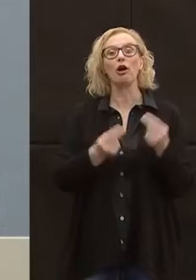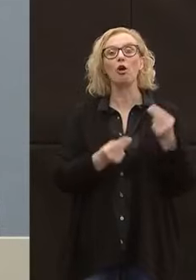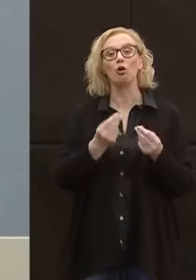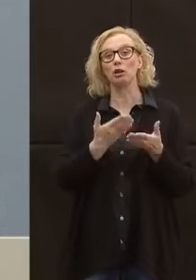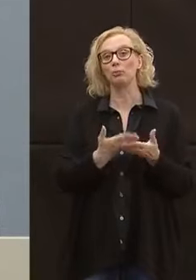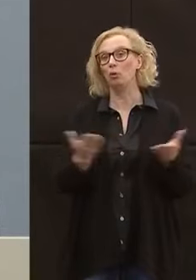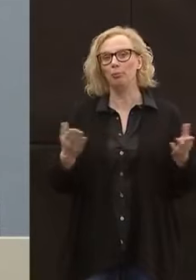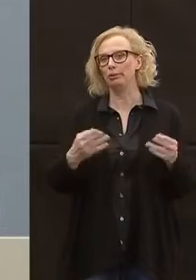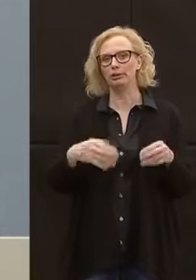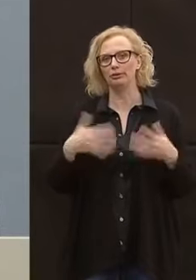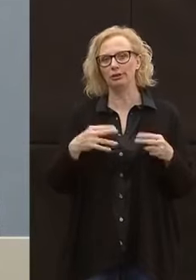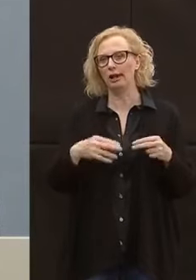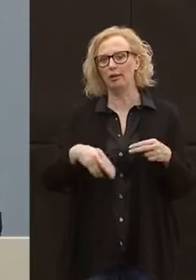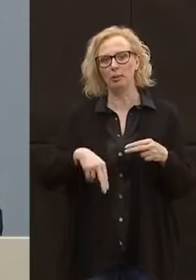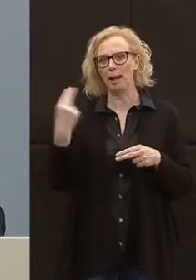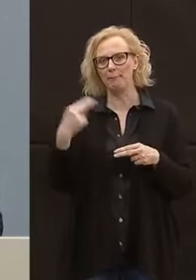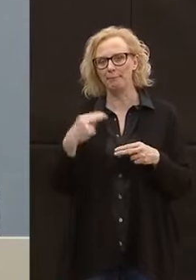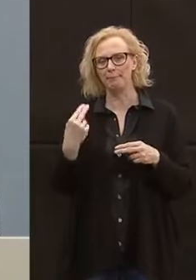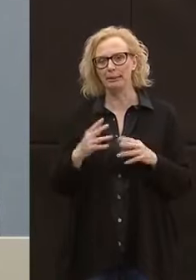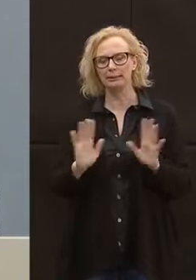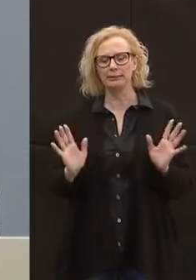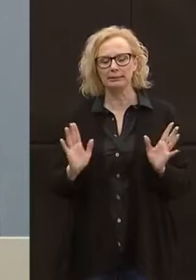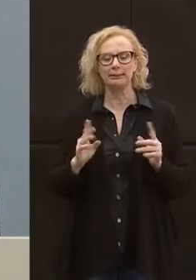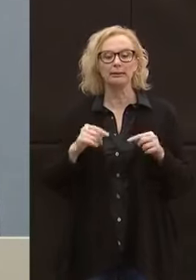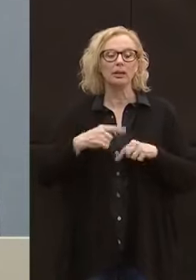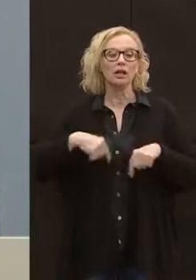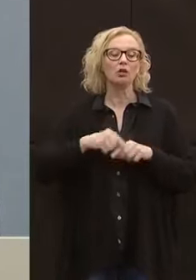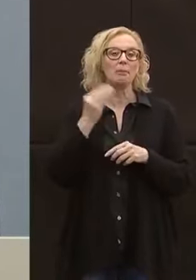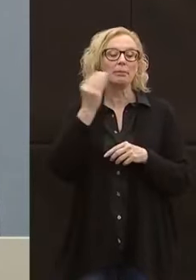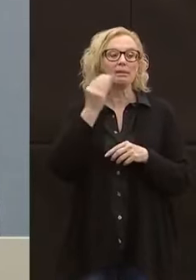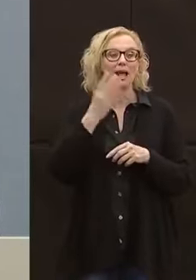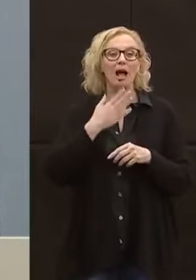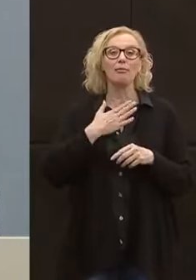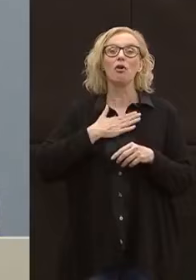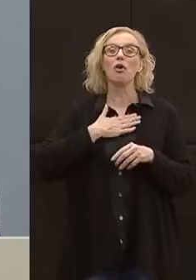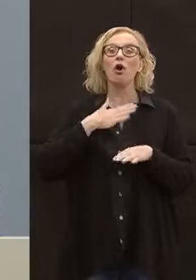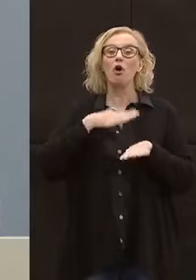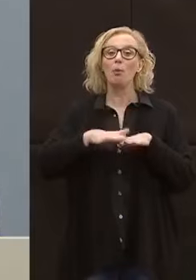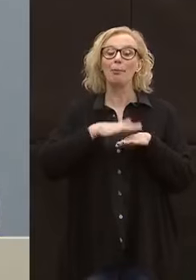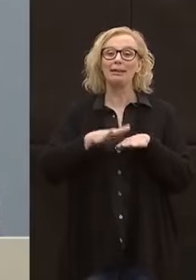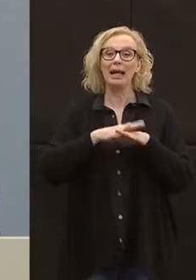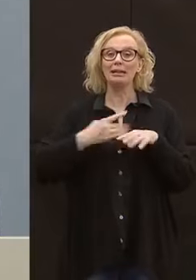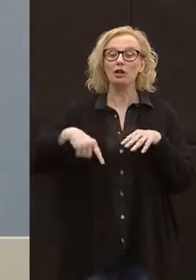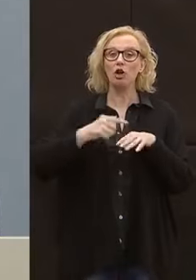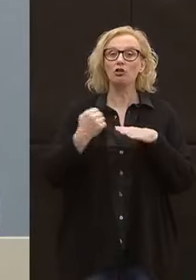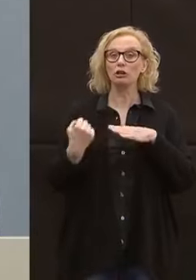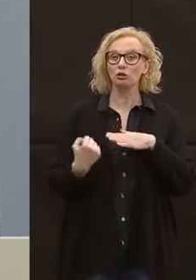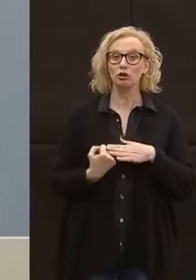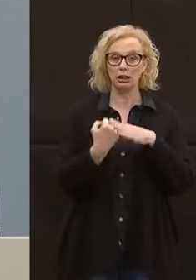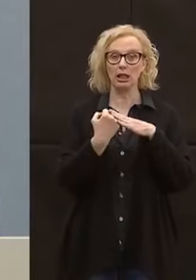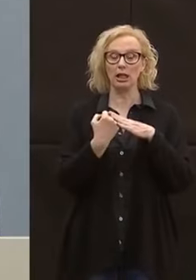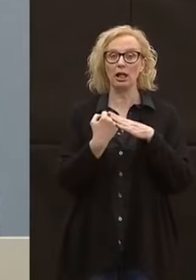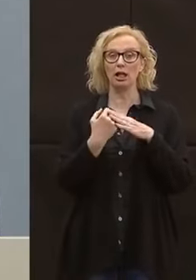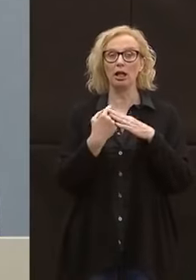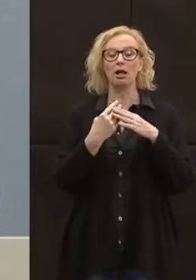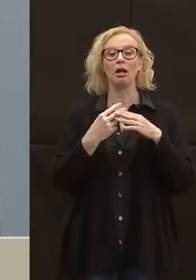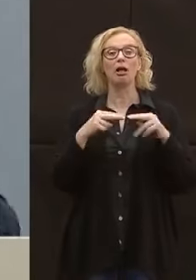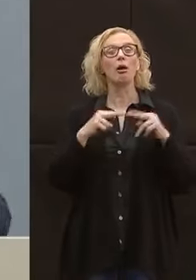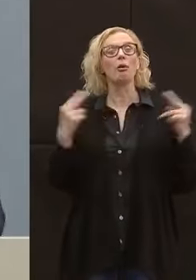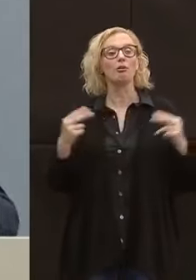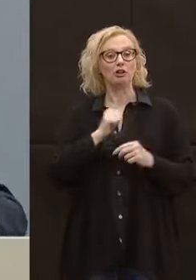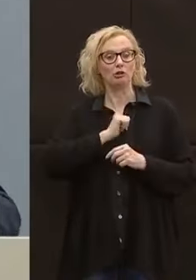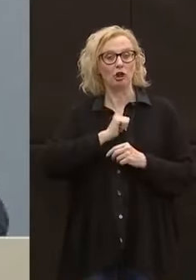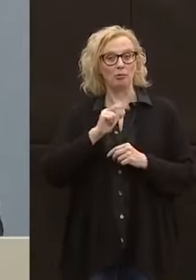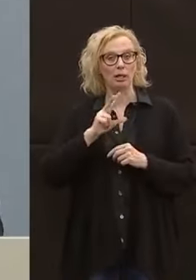sono saltati e crediamo che quindi per sostenere le nostre competenze e quindi per sostenere le funzioni della provincia autonoma di